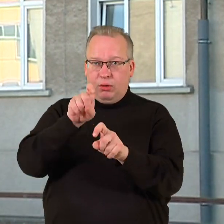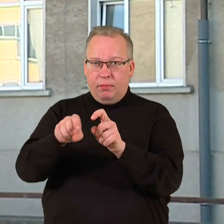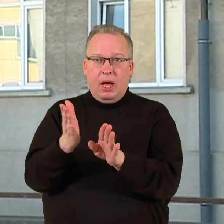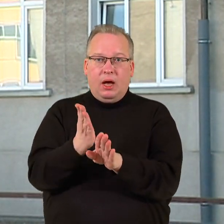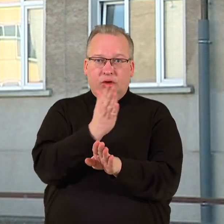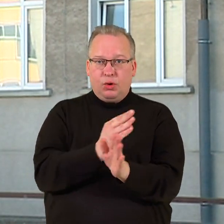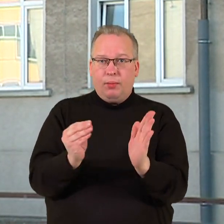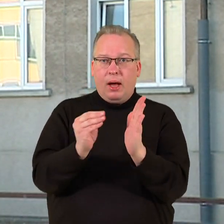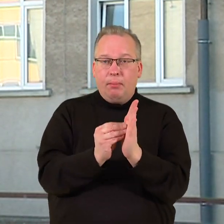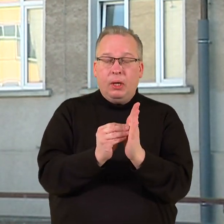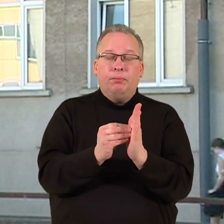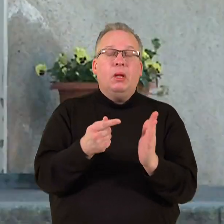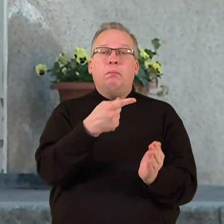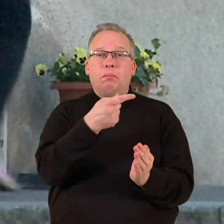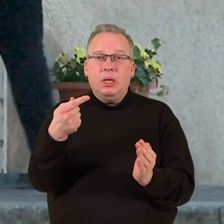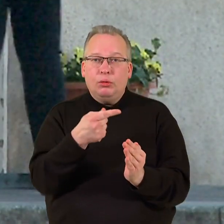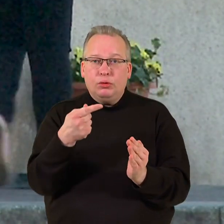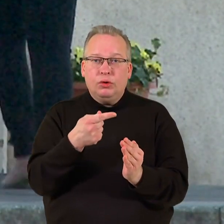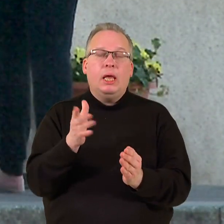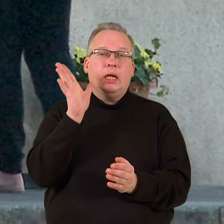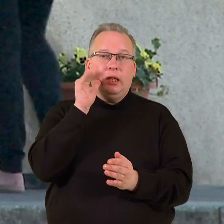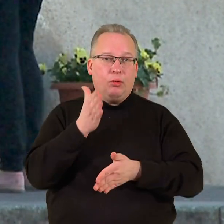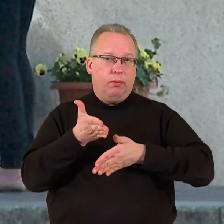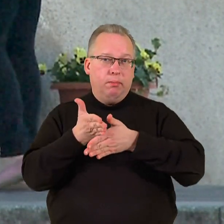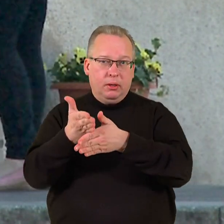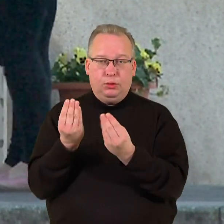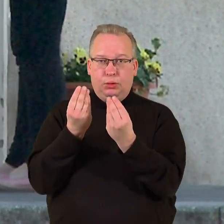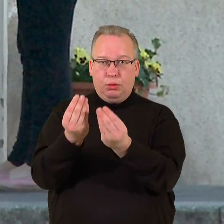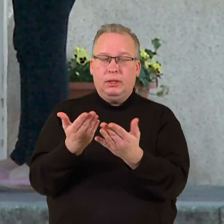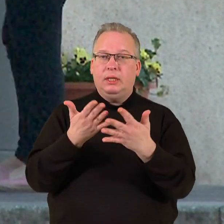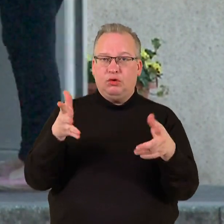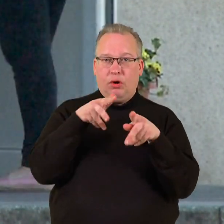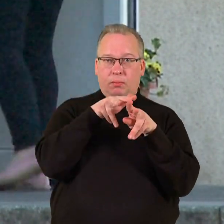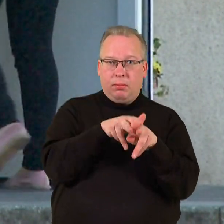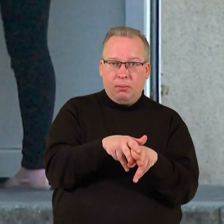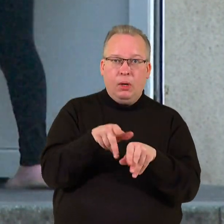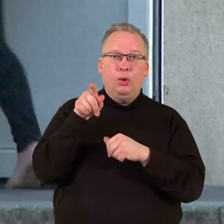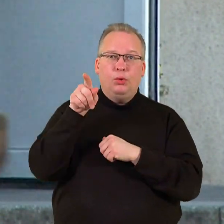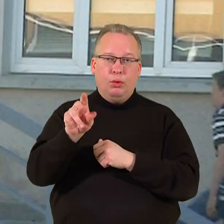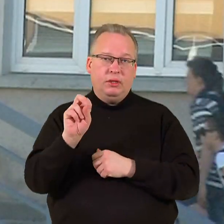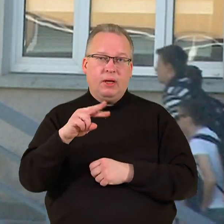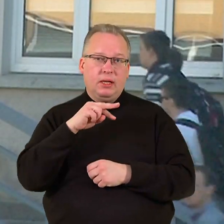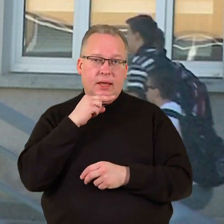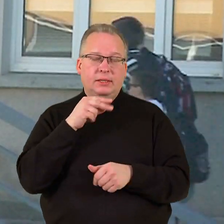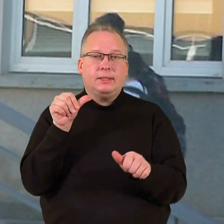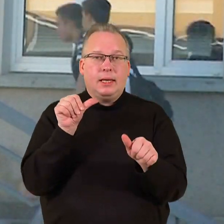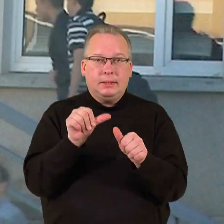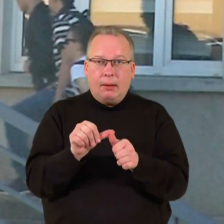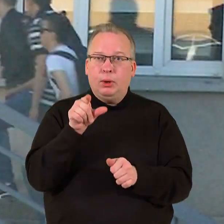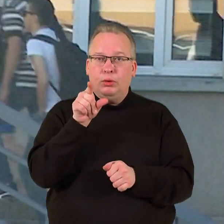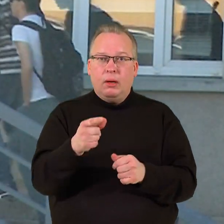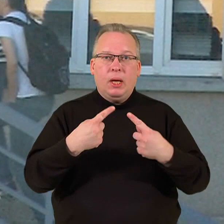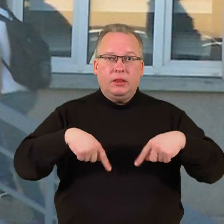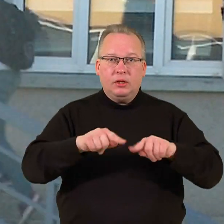anksčiau nustatyti spragas ir laiku suteikti pagalbą mokiniui, nuimtų didžiulį krūvį nuo brandos egzaminų. Pataisos numato, kad